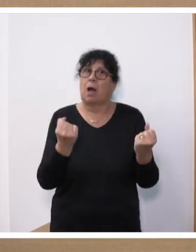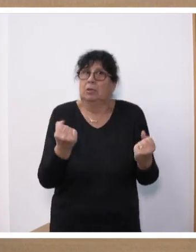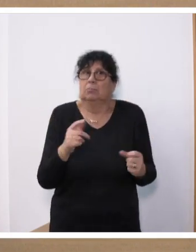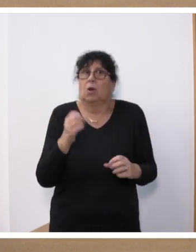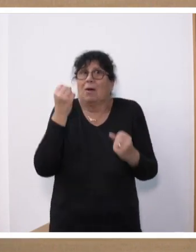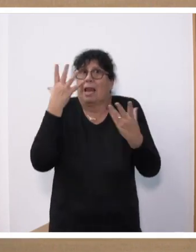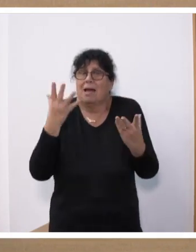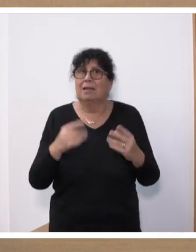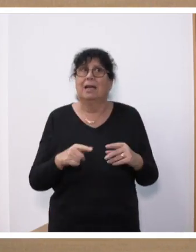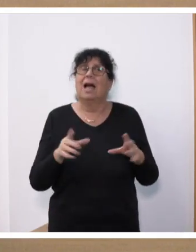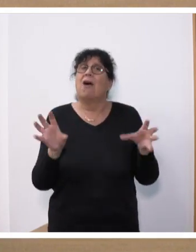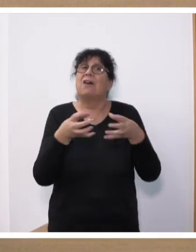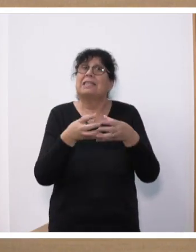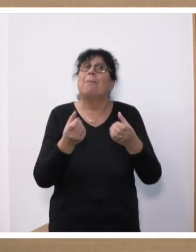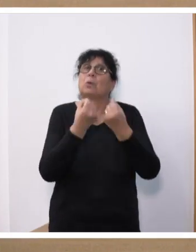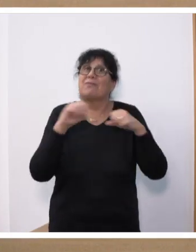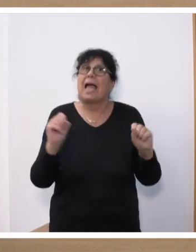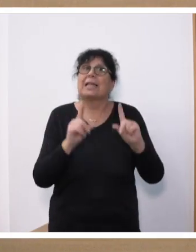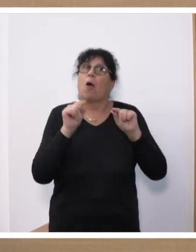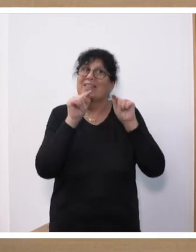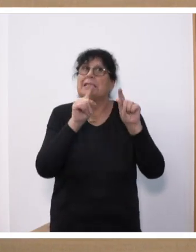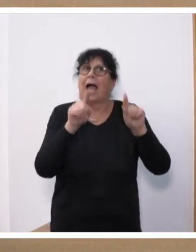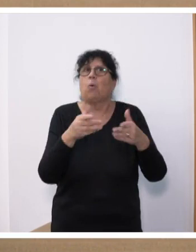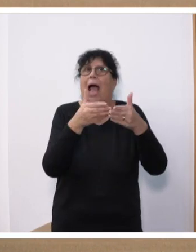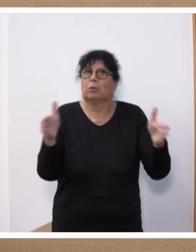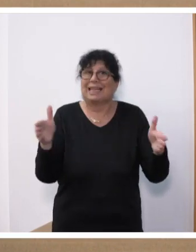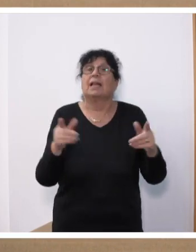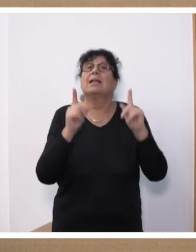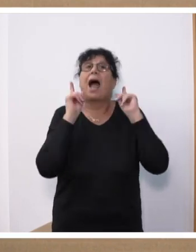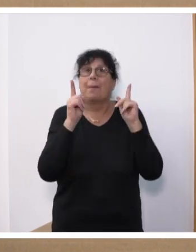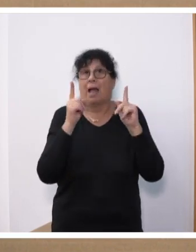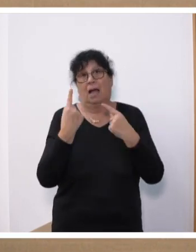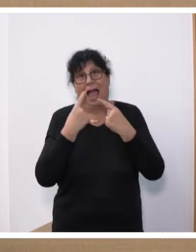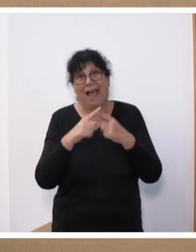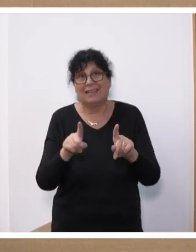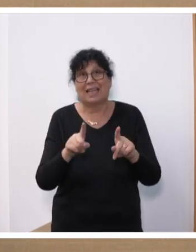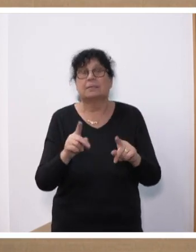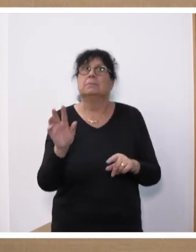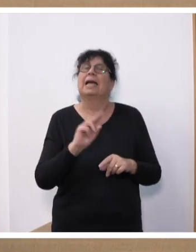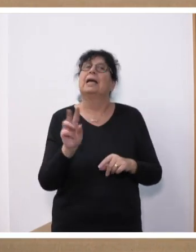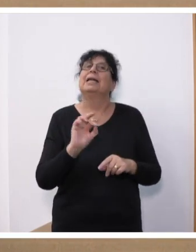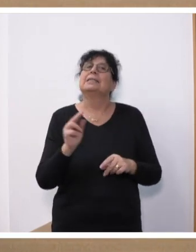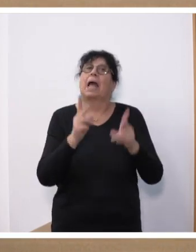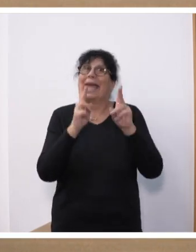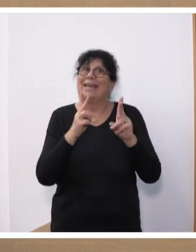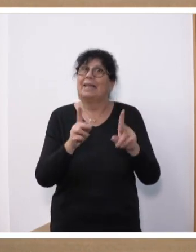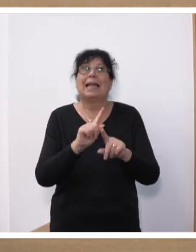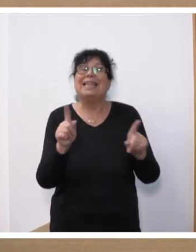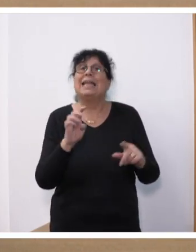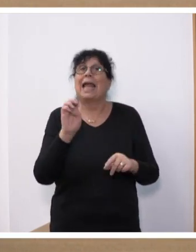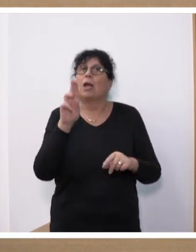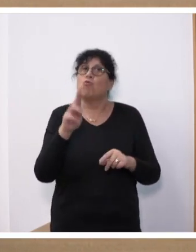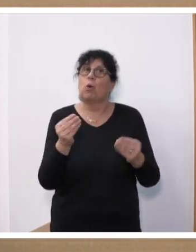dass die Versammlungsfreiheit eben auf diese auch ausgedehnt wird. Anders ist es, das ist richtig für Nicht-EU-Ausländer, aber,